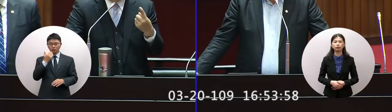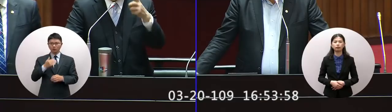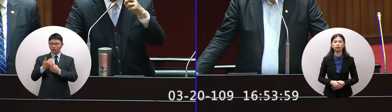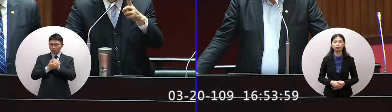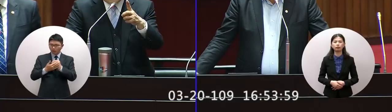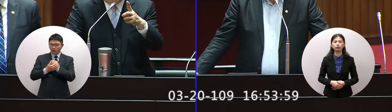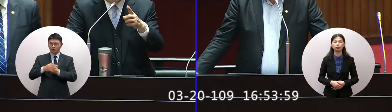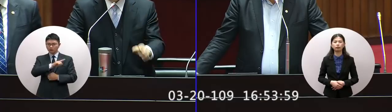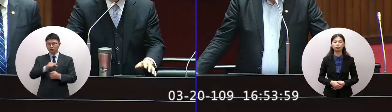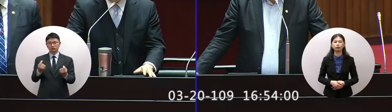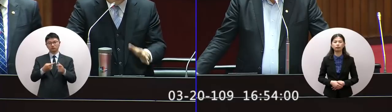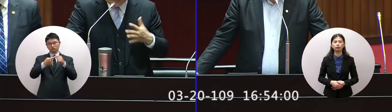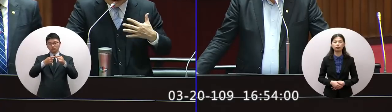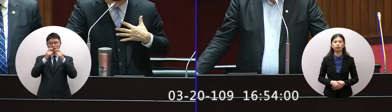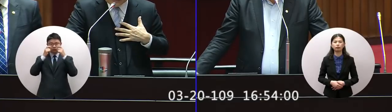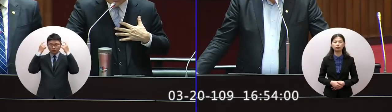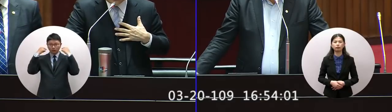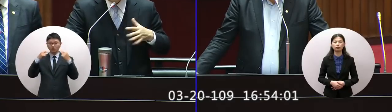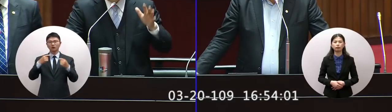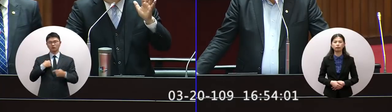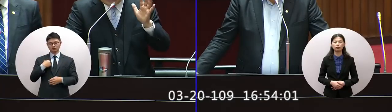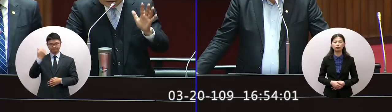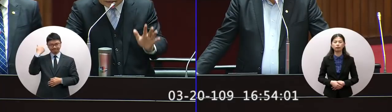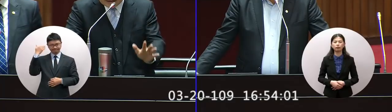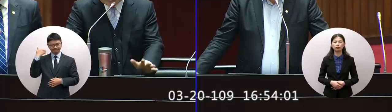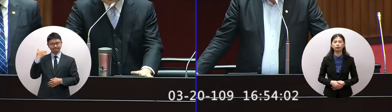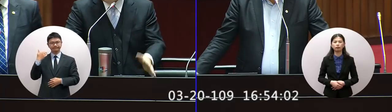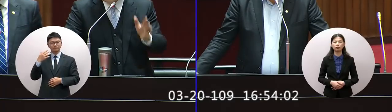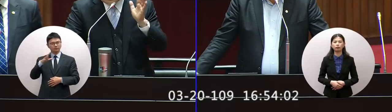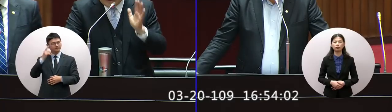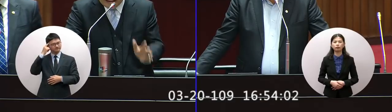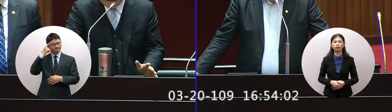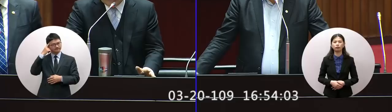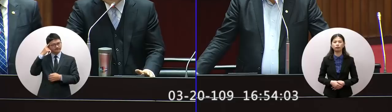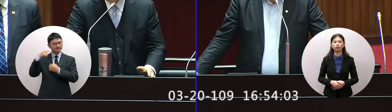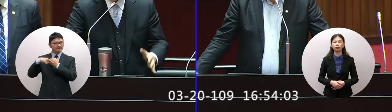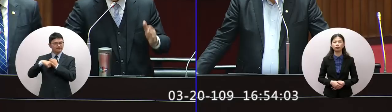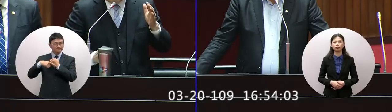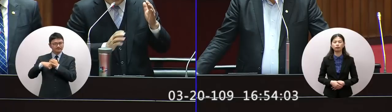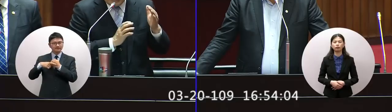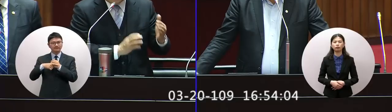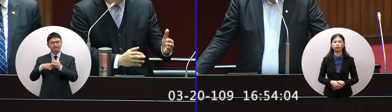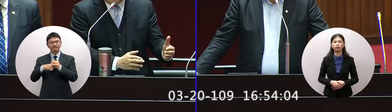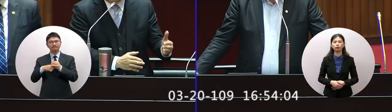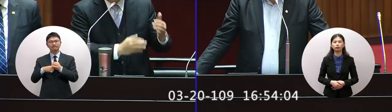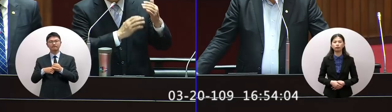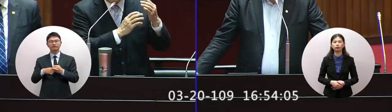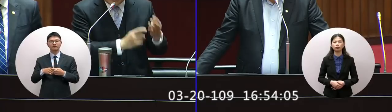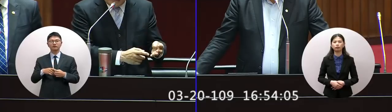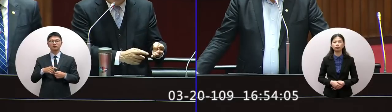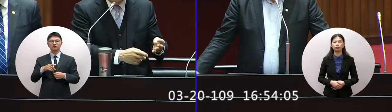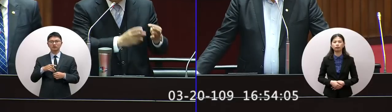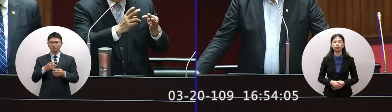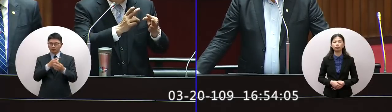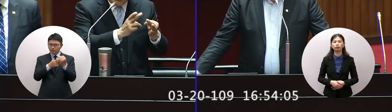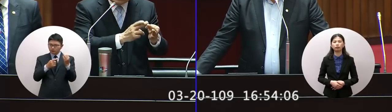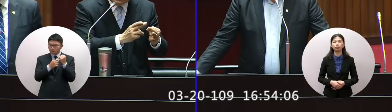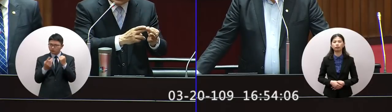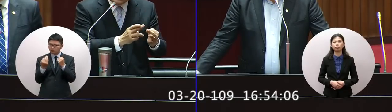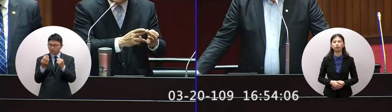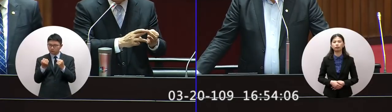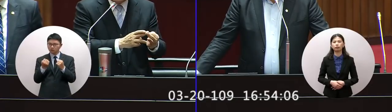設備最基本的口罩我們就曾經很慎重的眼泥怎麼樣的數量